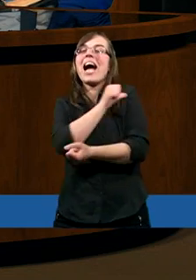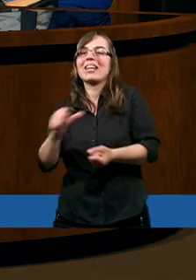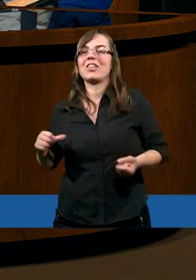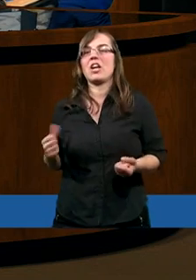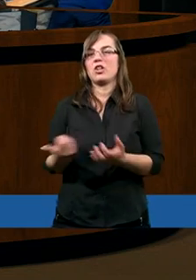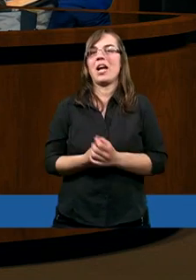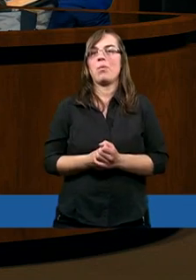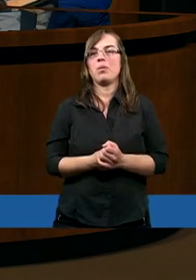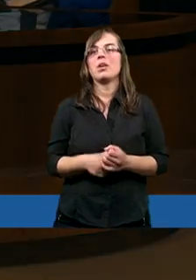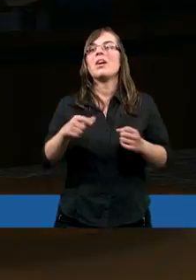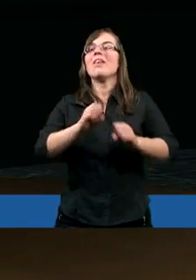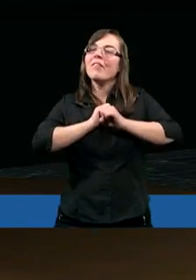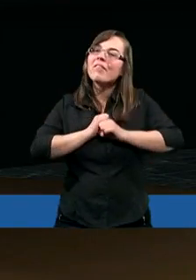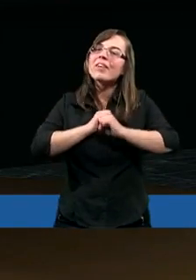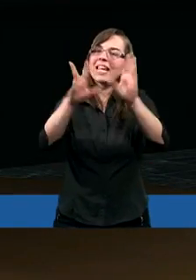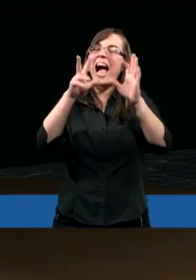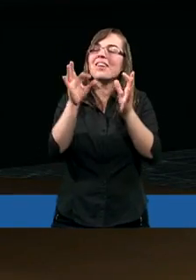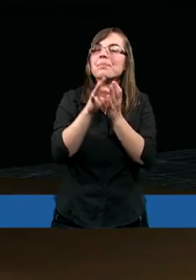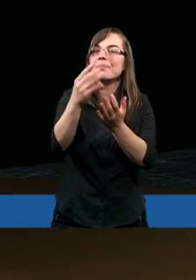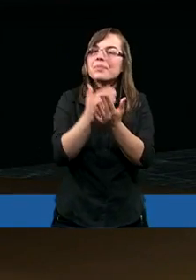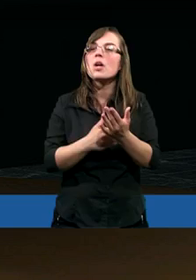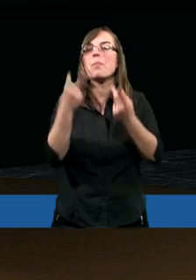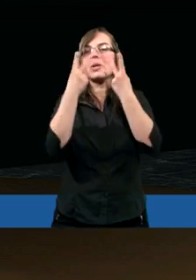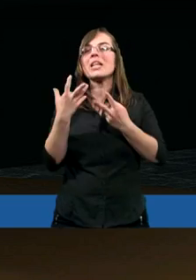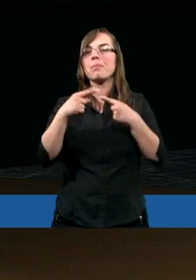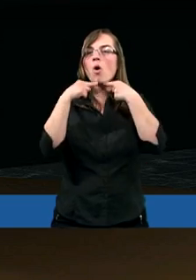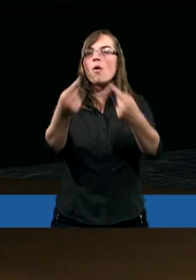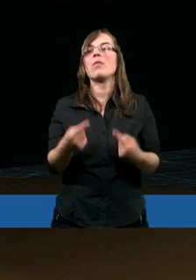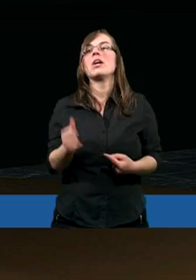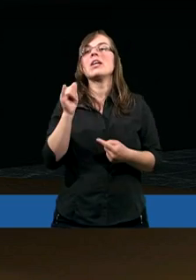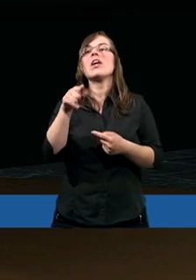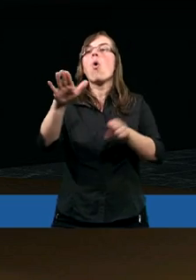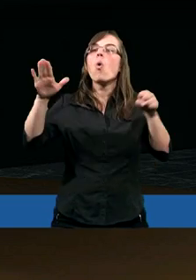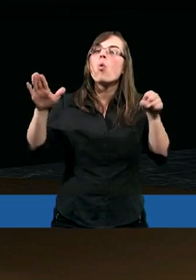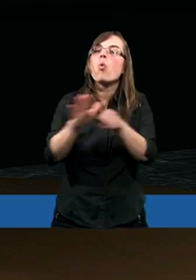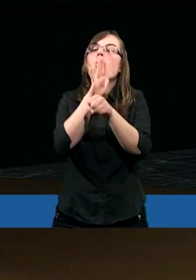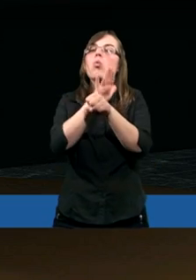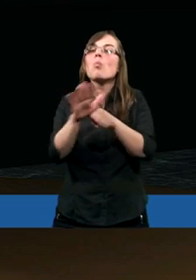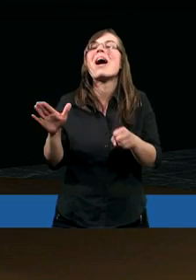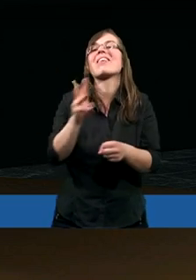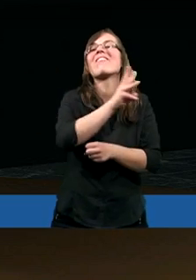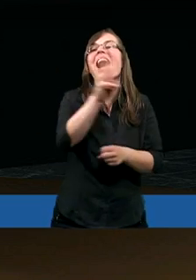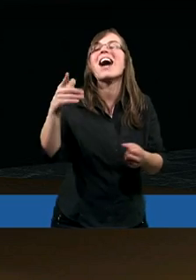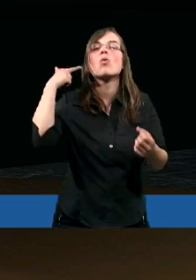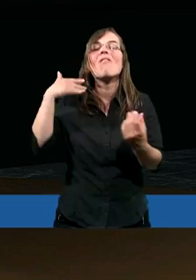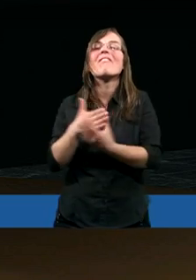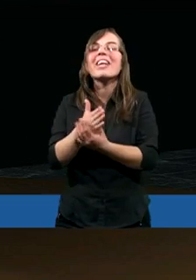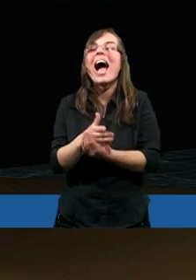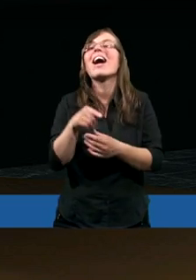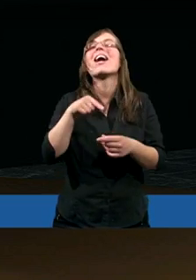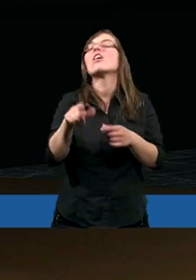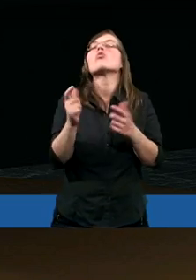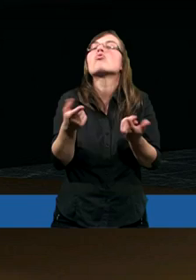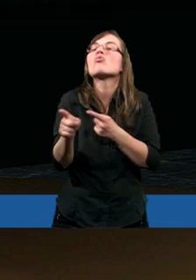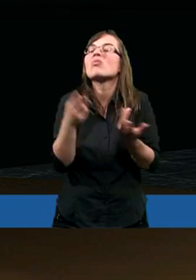Żeby było jaśniej, to trzeba byłoby jednak doczytać ten jeszcze werset trochę dalej. I uzupełniajcie waszą wiarę. I później są to wymienione